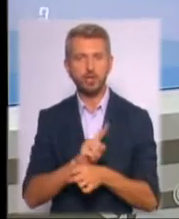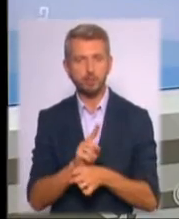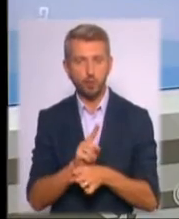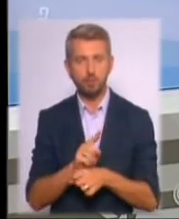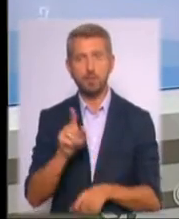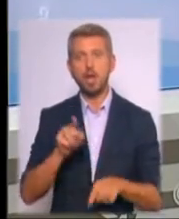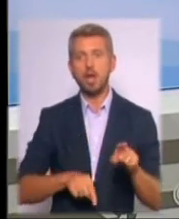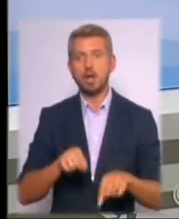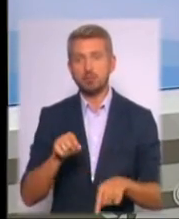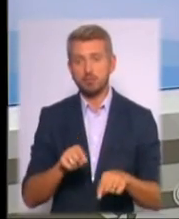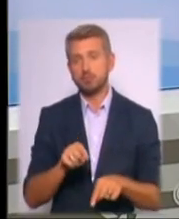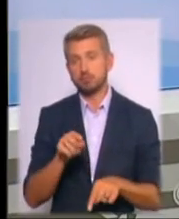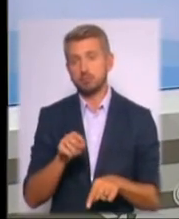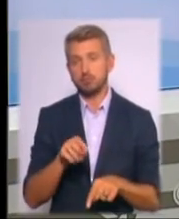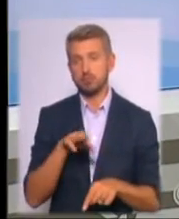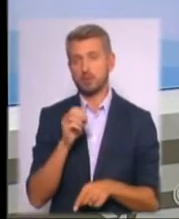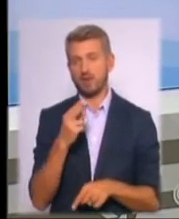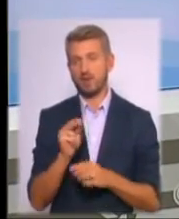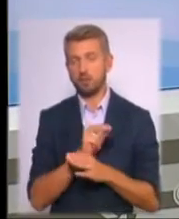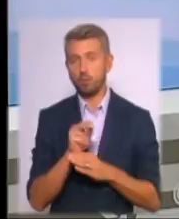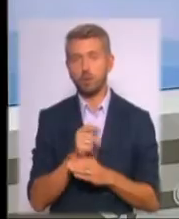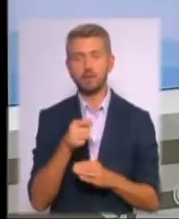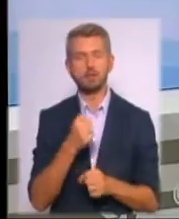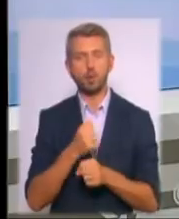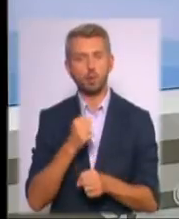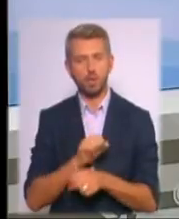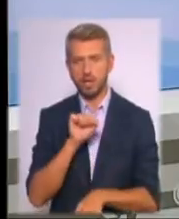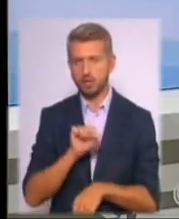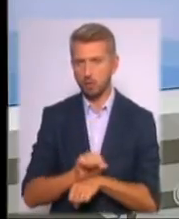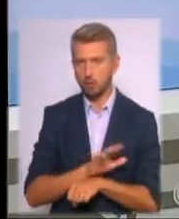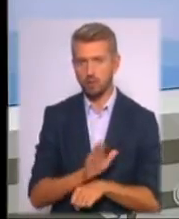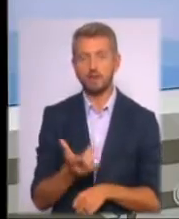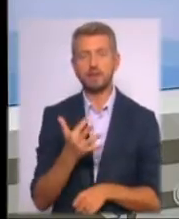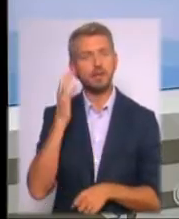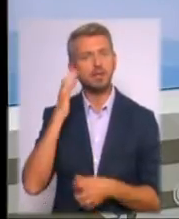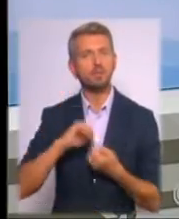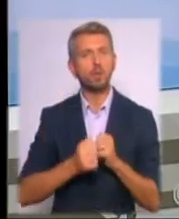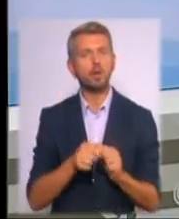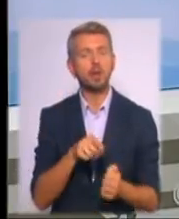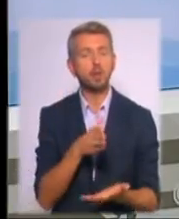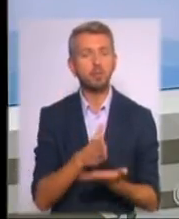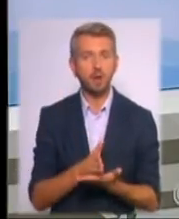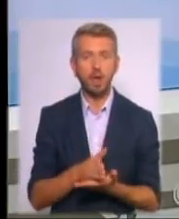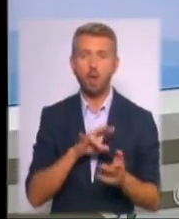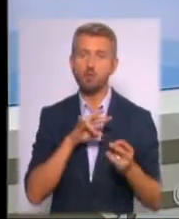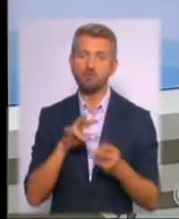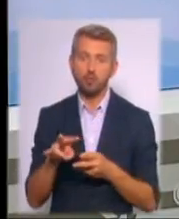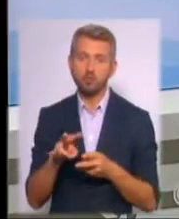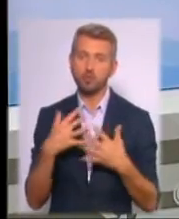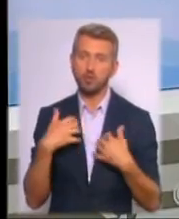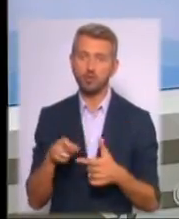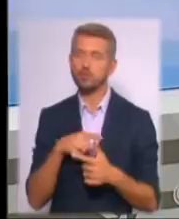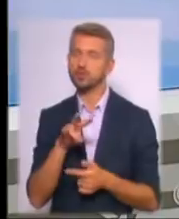теплоцентралі зараз на ремонті, утім робота всередині не зупиняється. Скільки вугілля на ТЕЦ і чи не шкодить відходи здоров'ю киян,